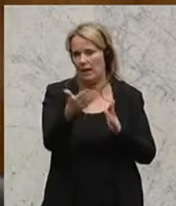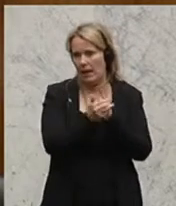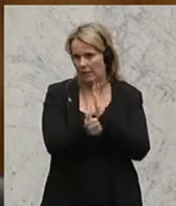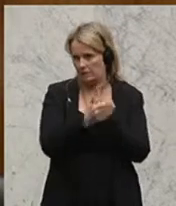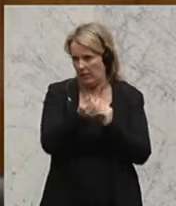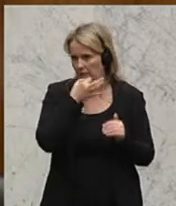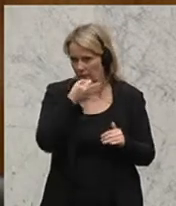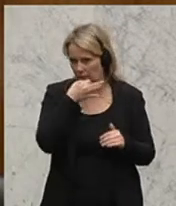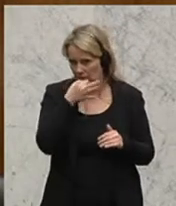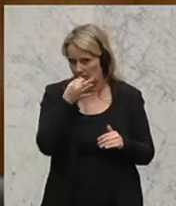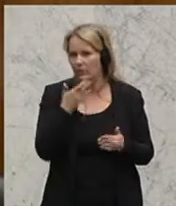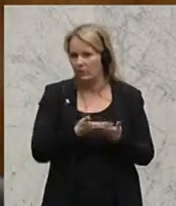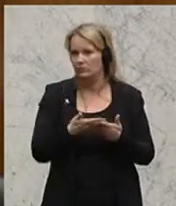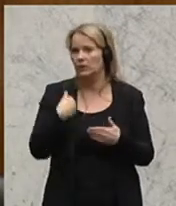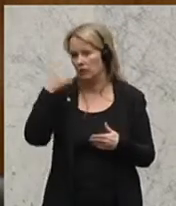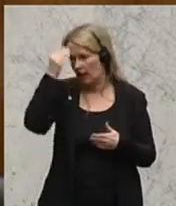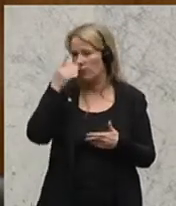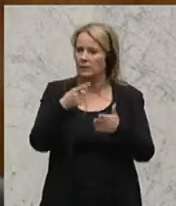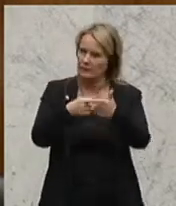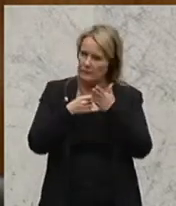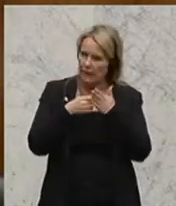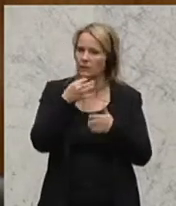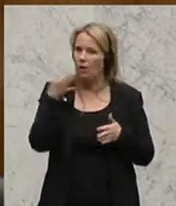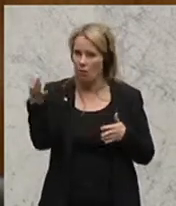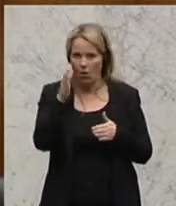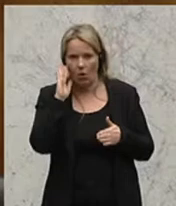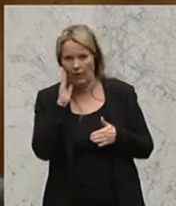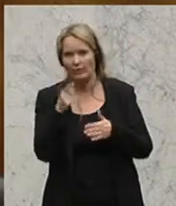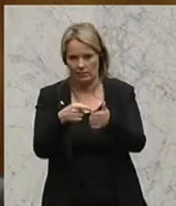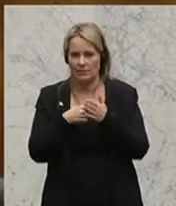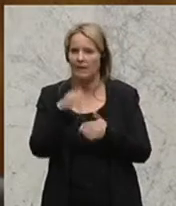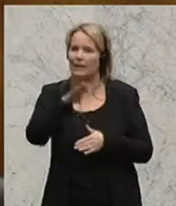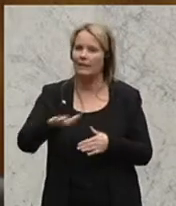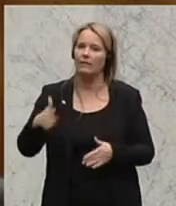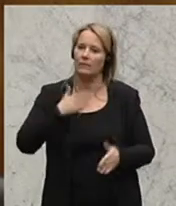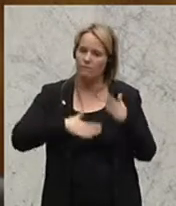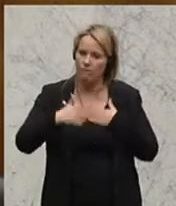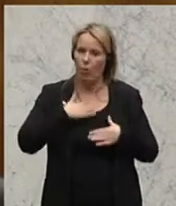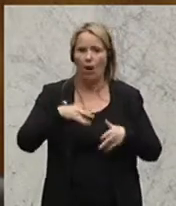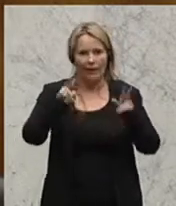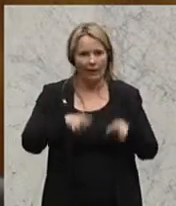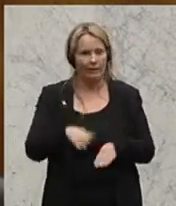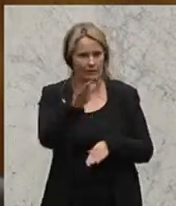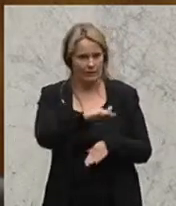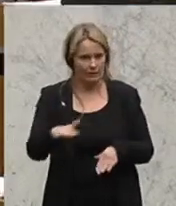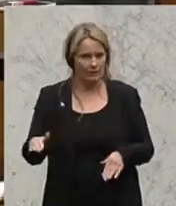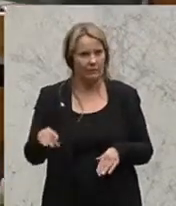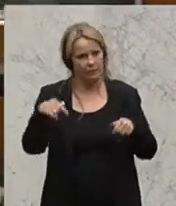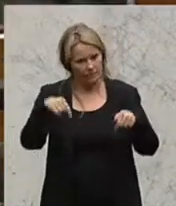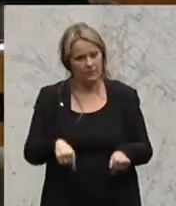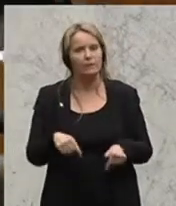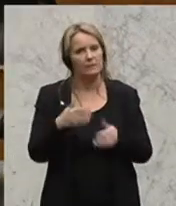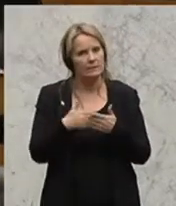reden. Und von dem her, glaube ich, zeigt uns diese Enquete sehr eindringlich, dass das Kindeswohl und die Rechte von Kindern hier